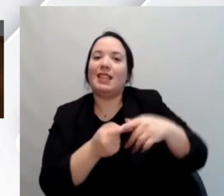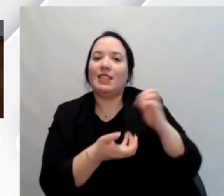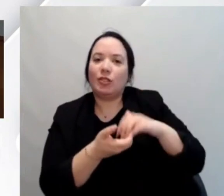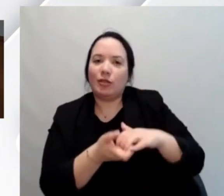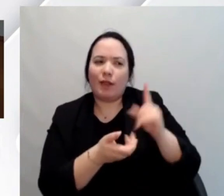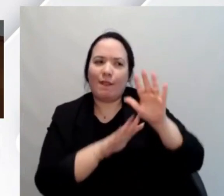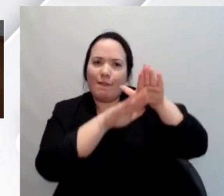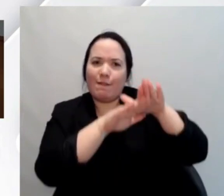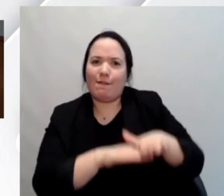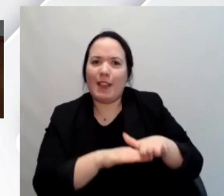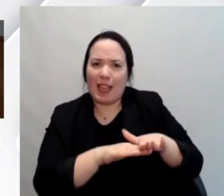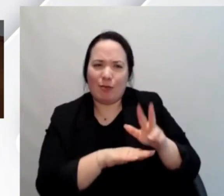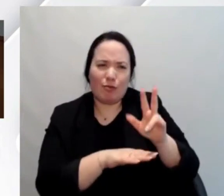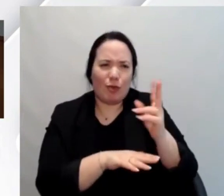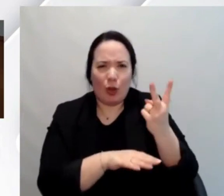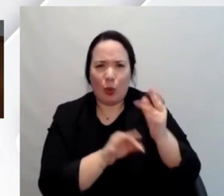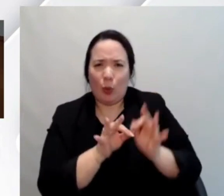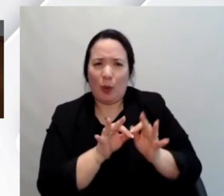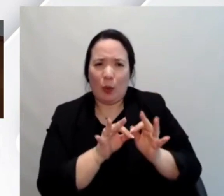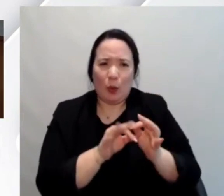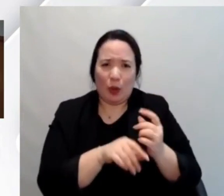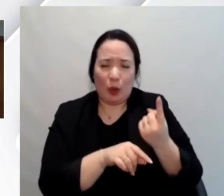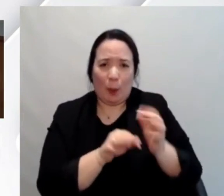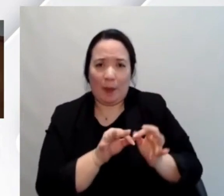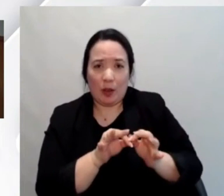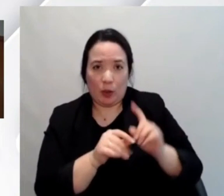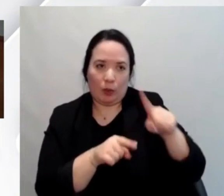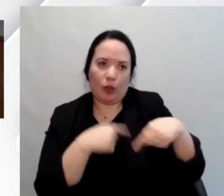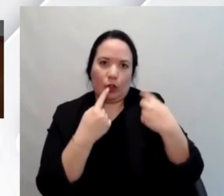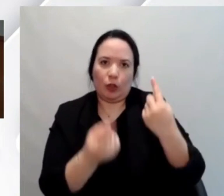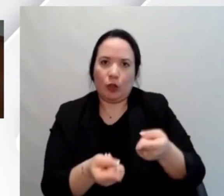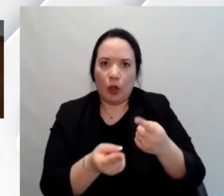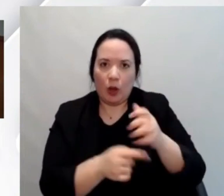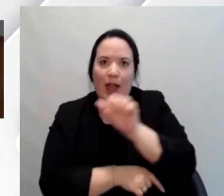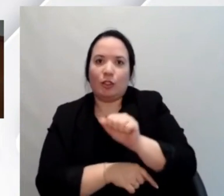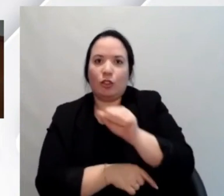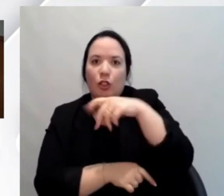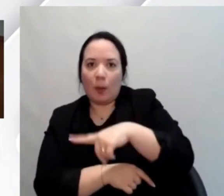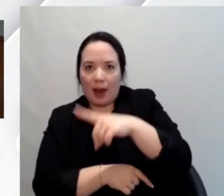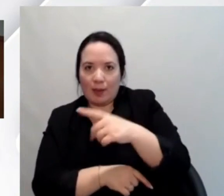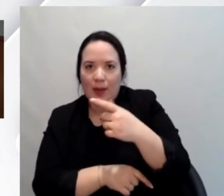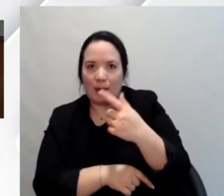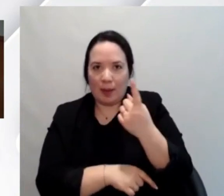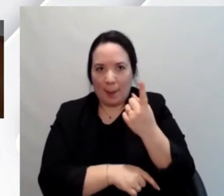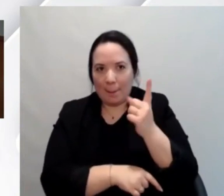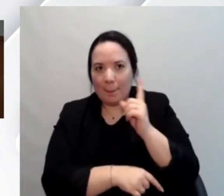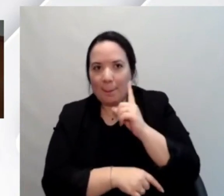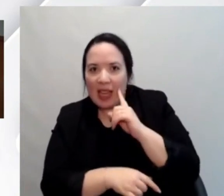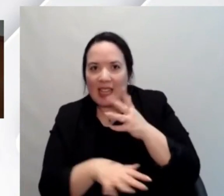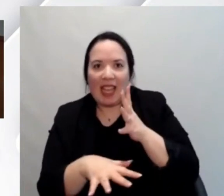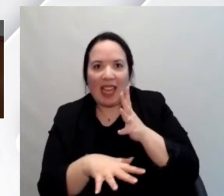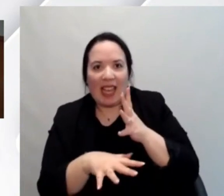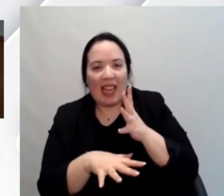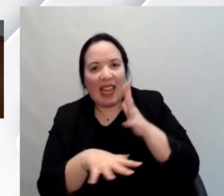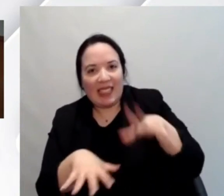rimanere in pochi minuti visto abbiamo ancora qualche minuto poi diamo un po' di spazio ad Antonio Palmieri per un prequiel a questo punto della